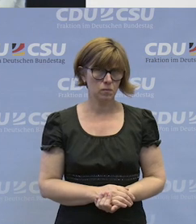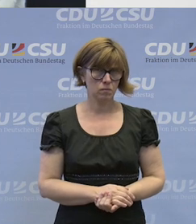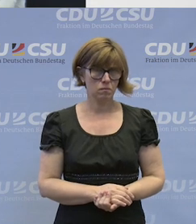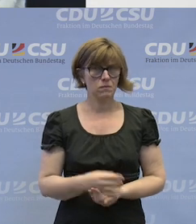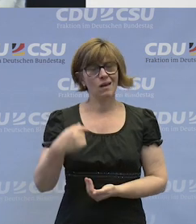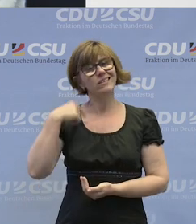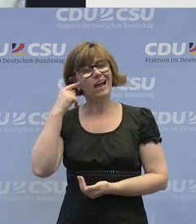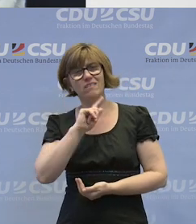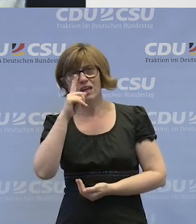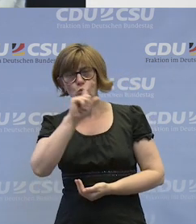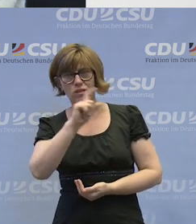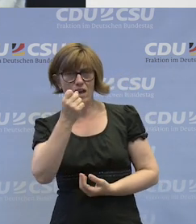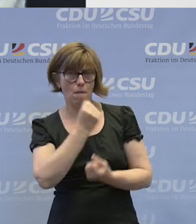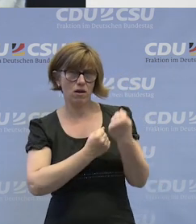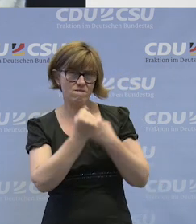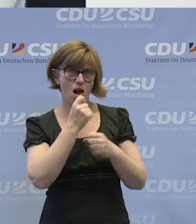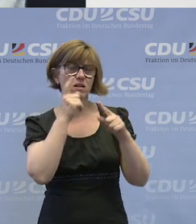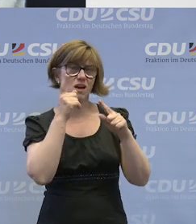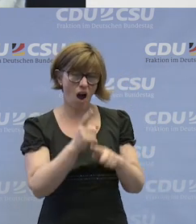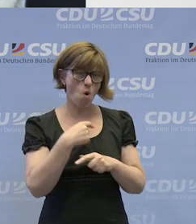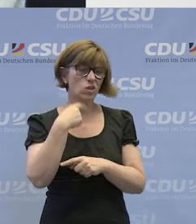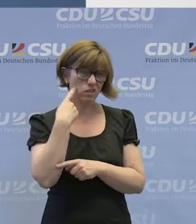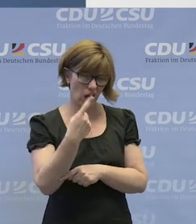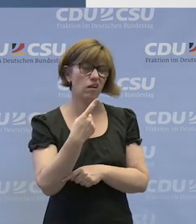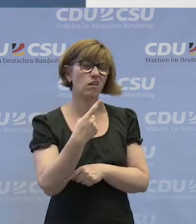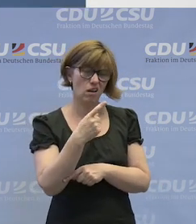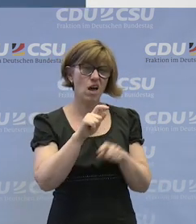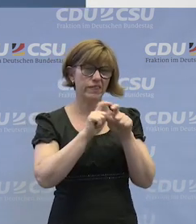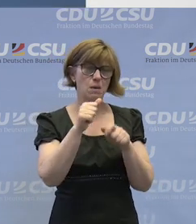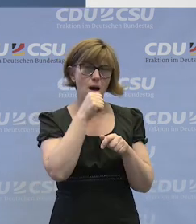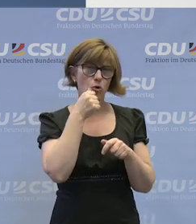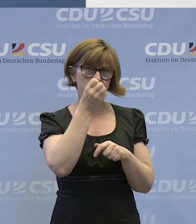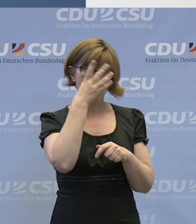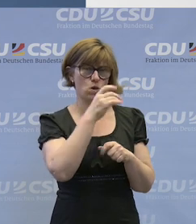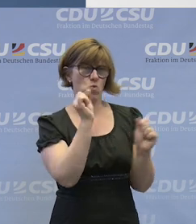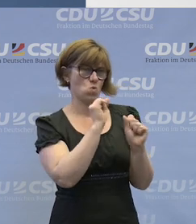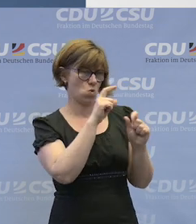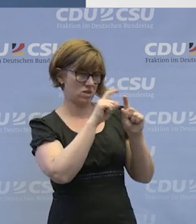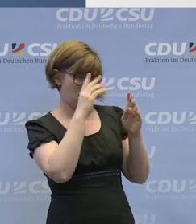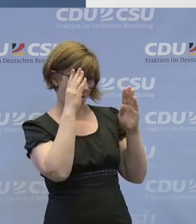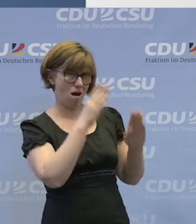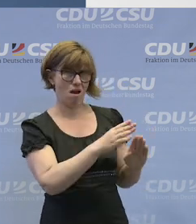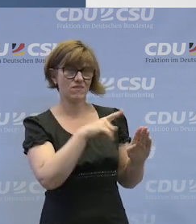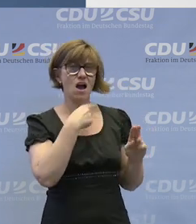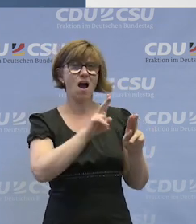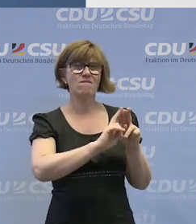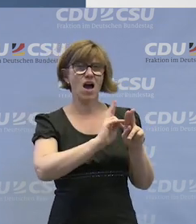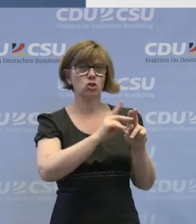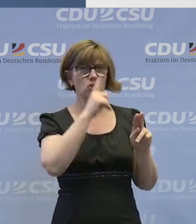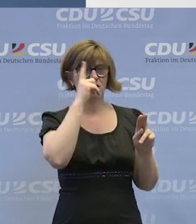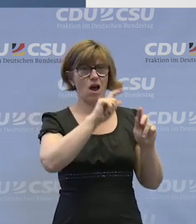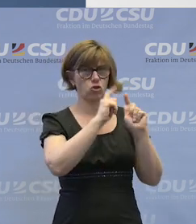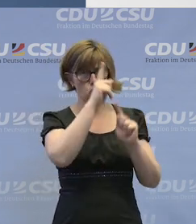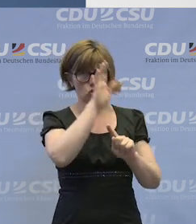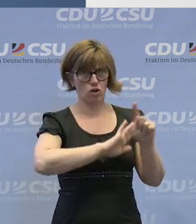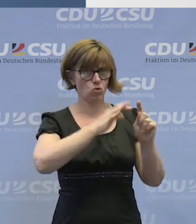sicherlich nicht nur beim Thema Gewalt. Das ist auch, wie ich finde, beim Thema Berufsbildung sehr stark der Fall. Wir haben von Werkstatt Räte Deutsch mal so eine kleine